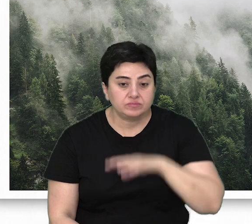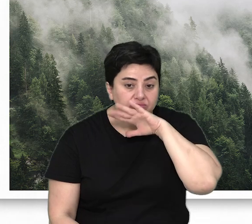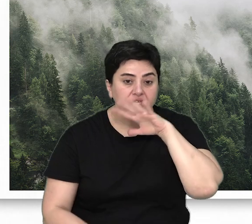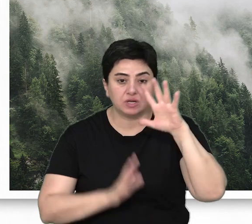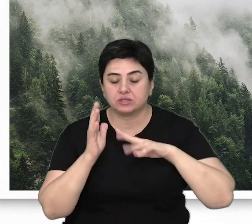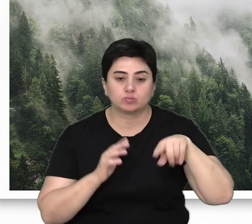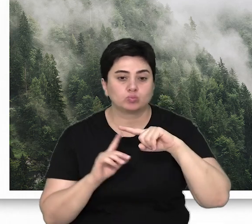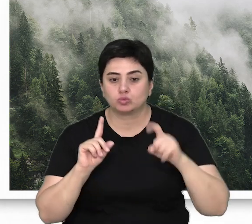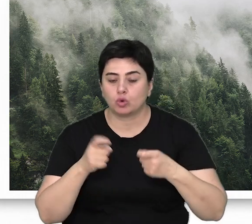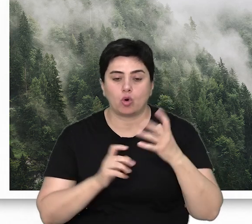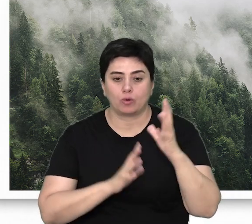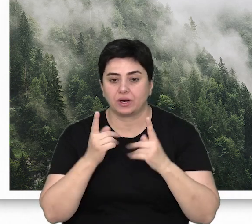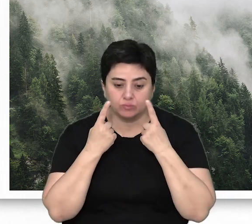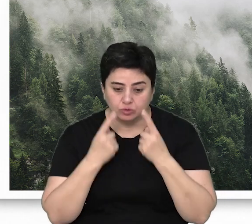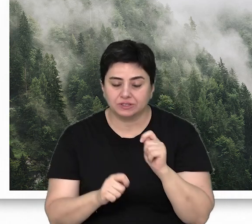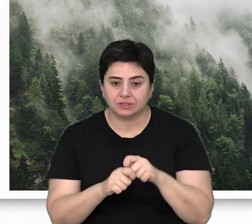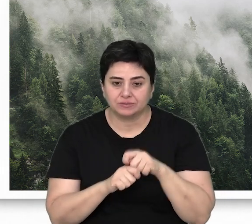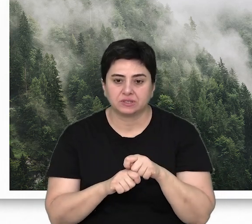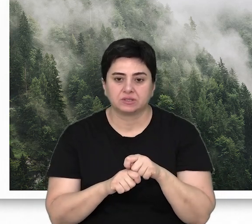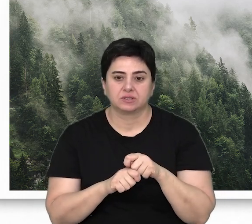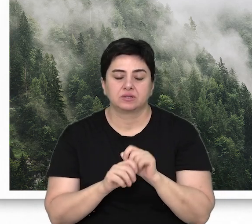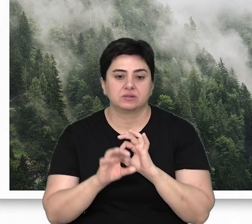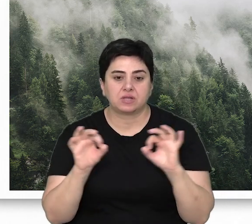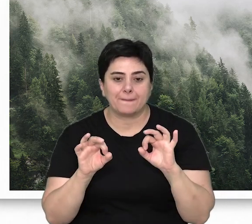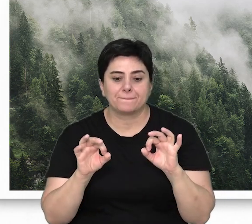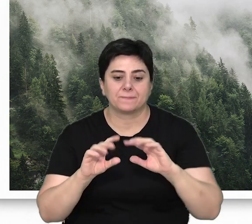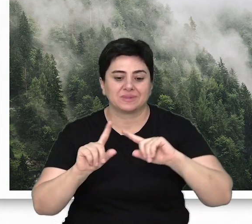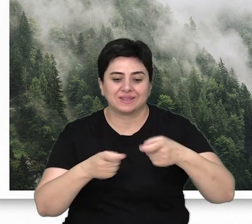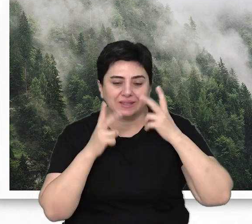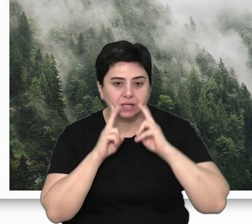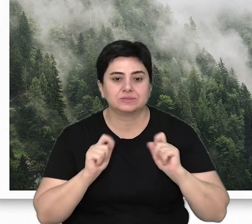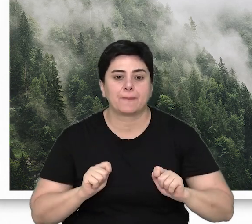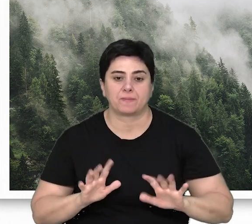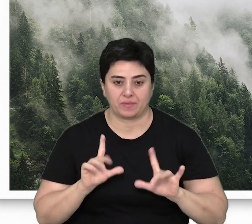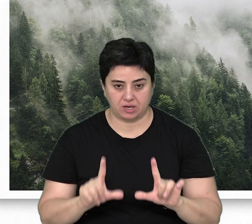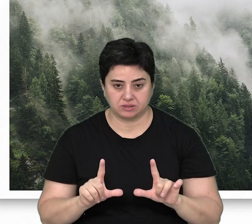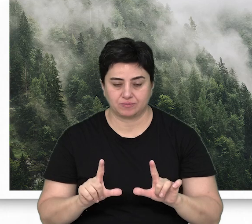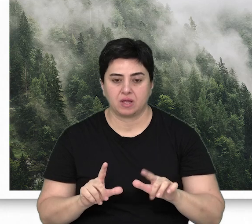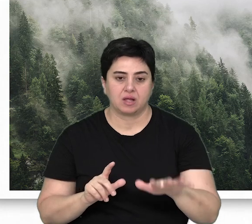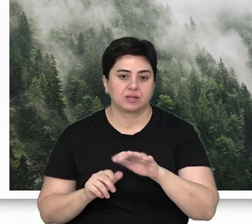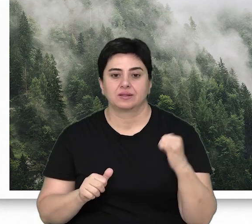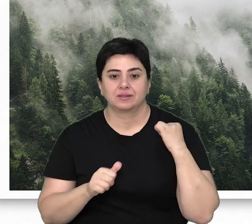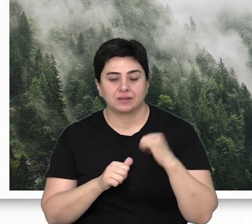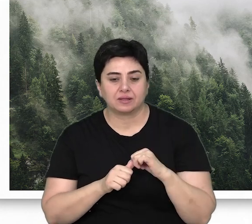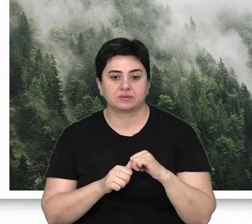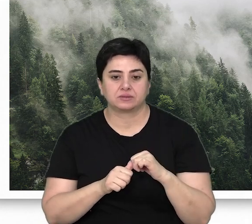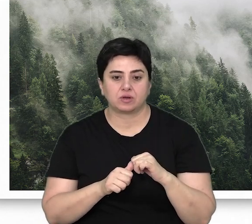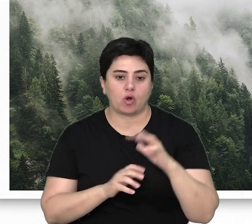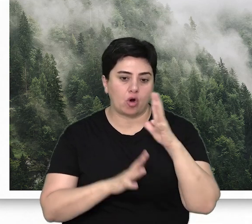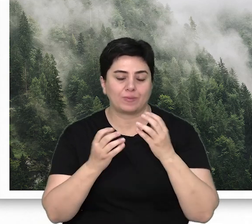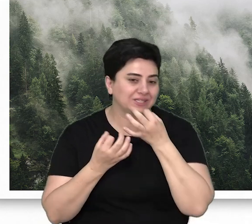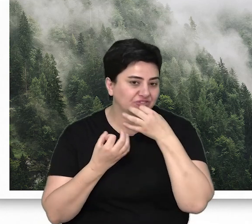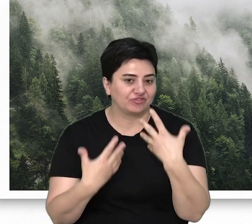Yaşlı ağaçların bulunduğu ormanlarda yapılacak müdahalelerde tam boşaltma yapılmamalıdır. Alanın tekrar tam olarak